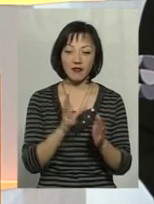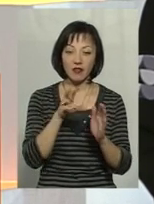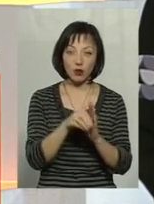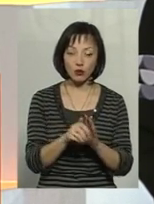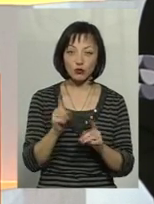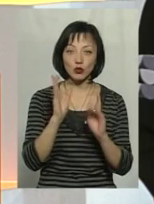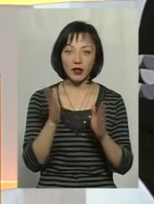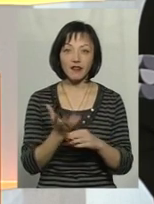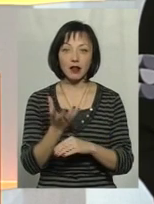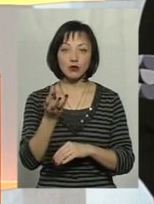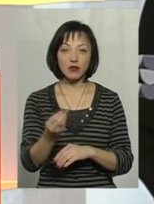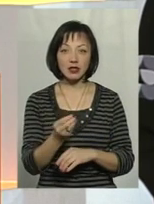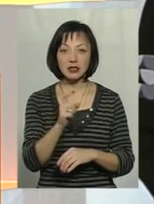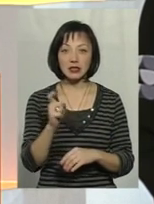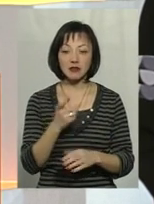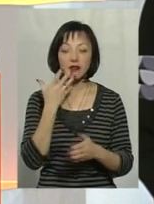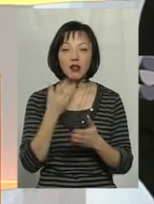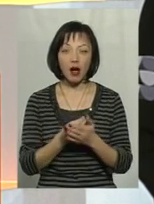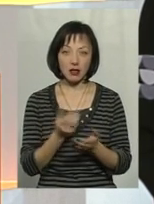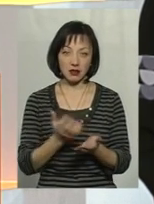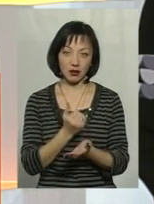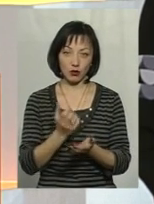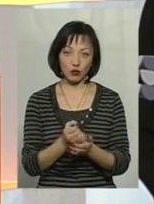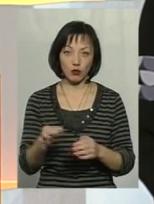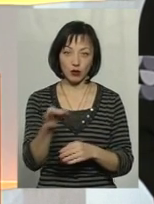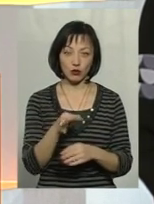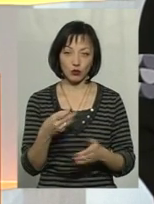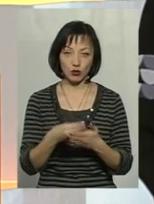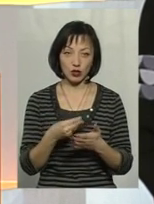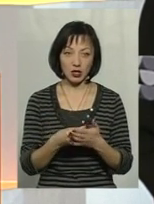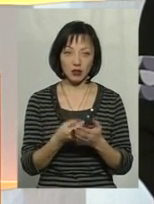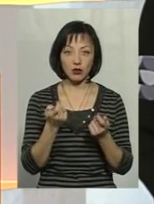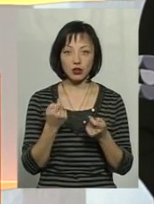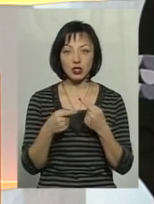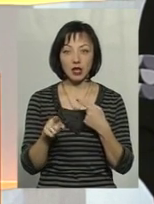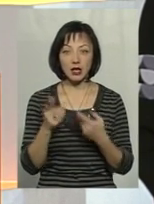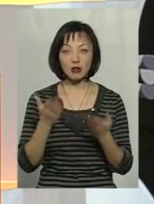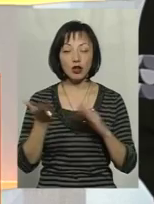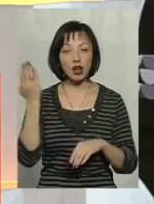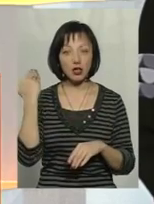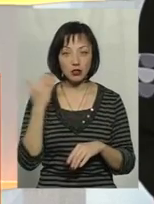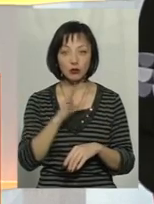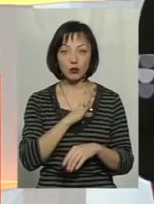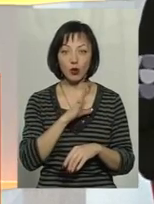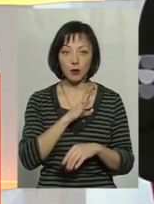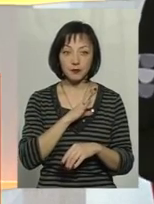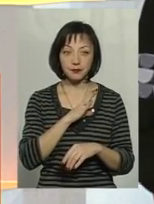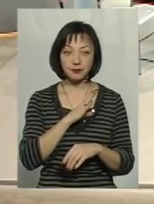того, що буде фінансуватися з власних надходжень обласного бюджету, то трошечки інакше. Якщо раніше воно йшло